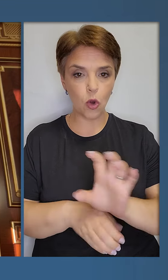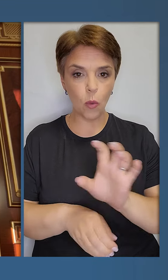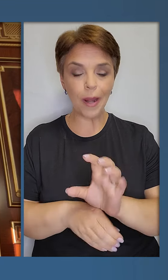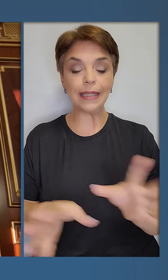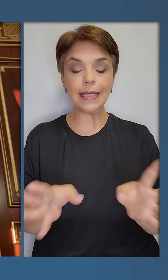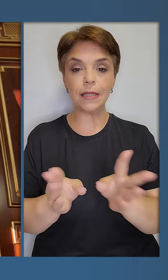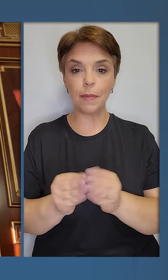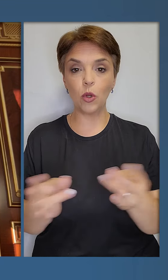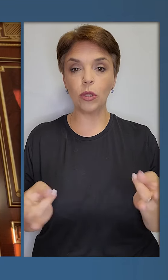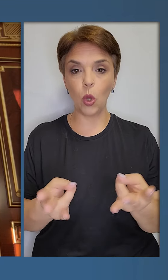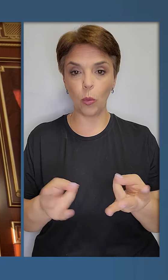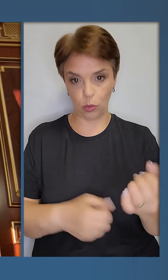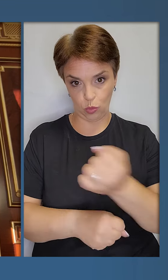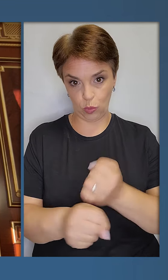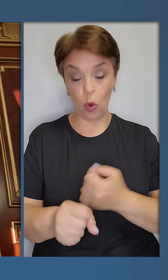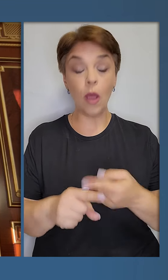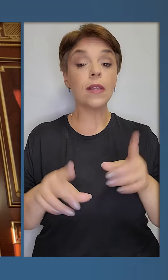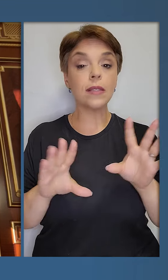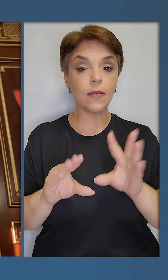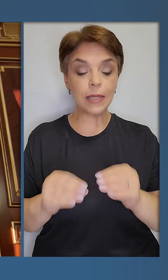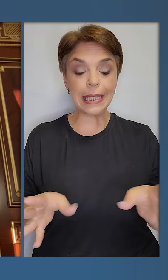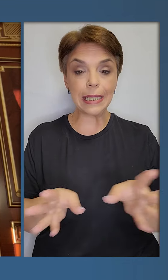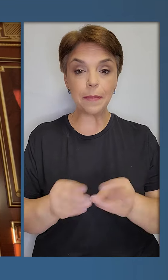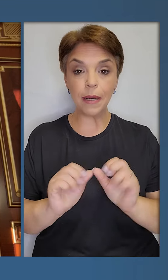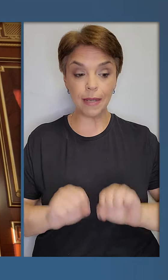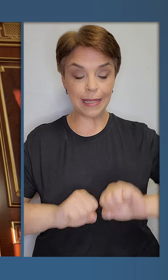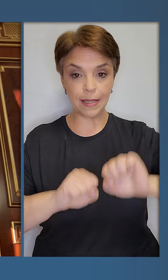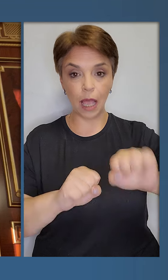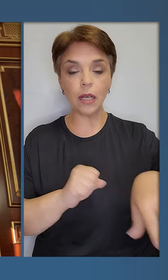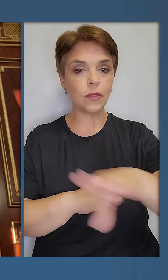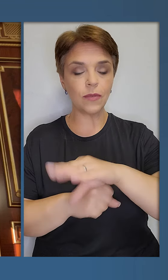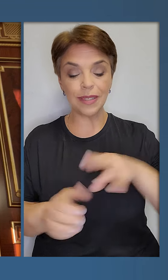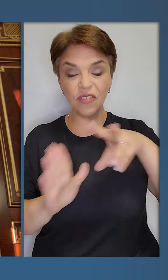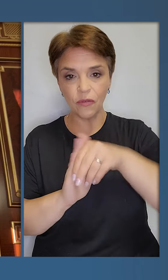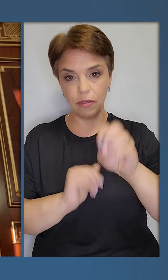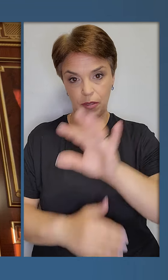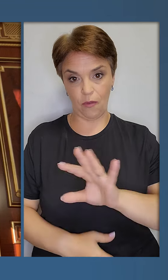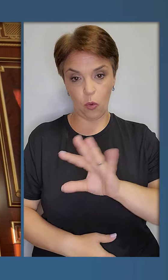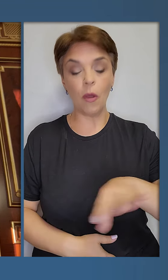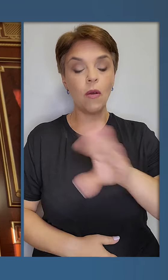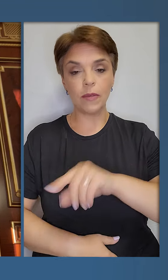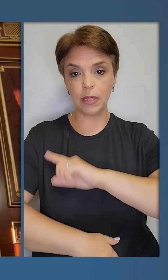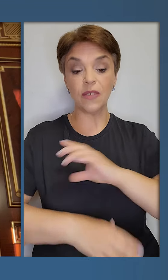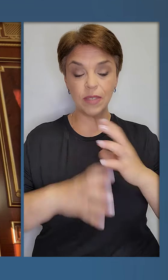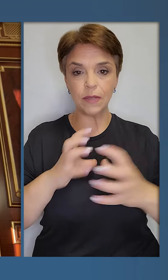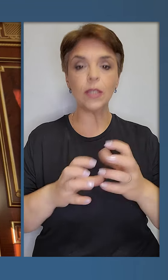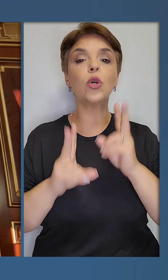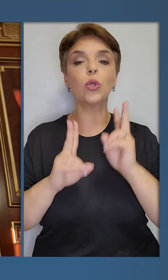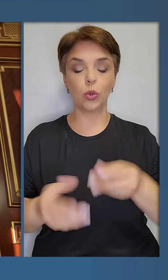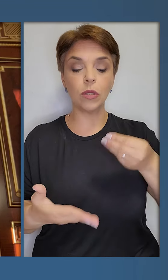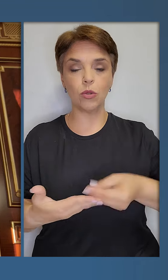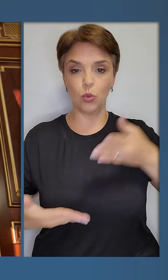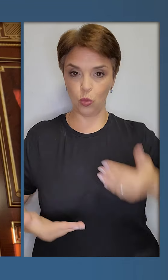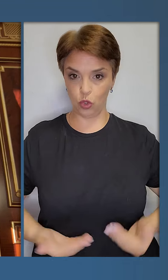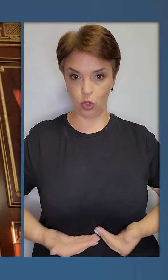Виробляти спільно необхідну зброю. Це все спільний захист усіх в Європі, усіх в світі, хто